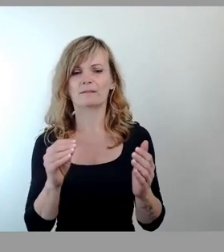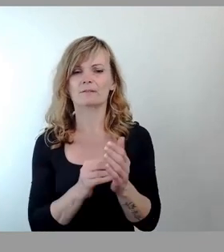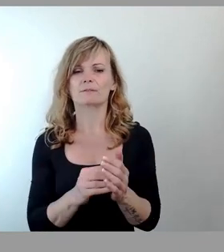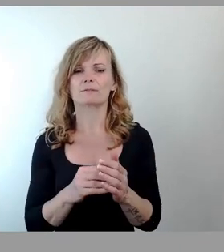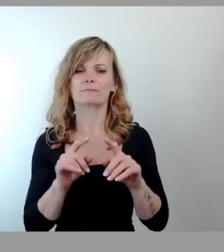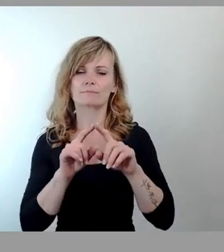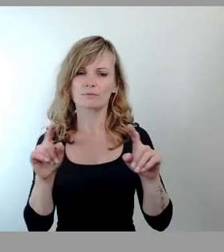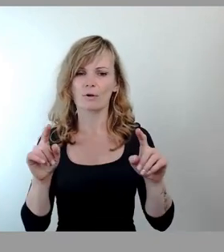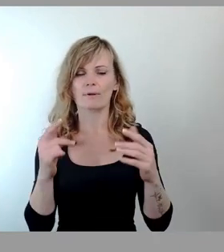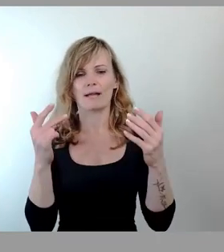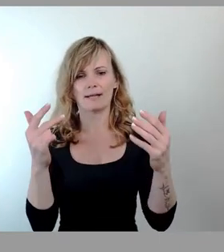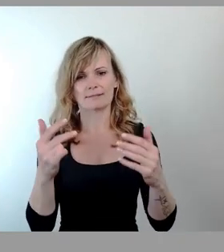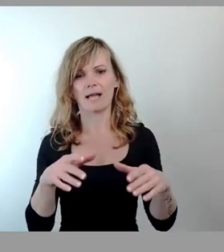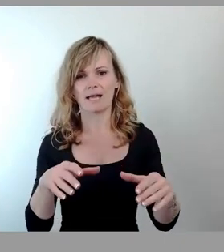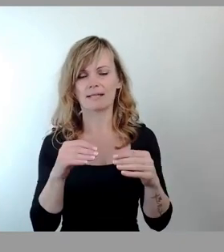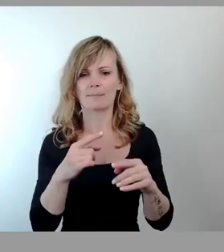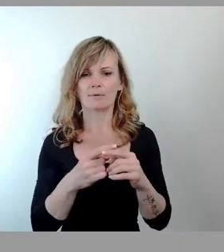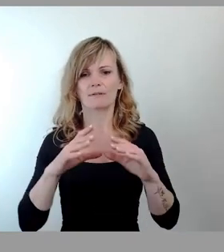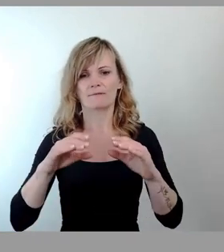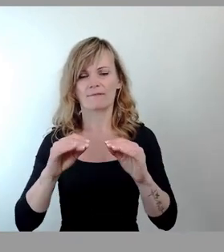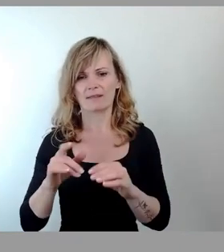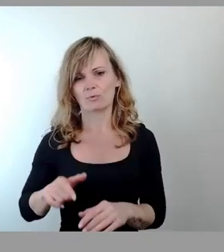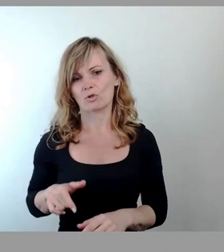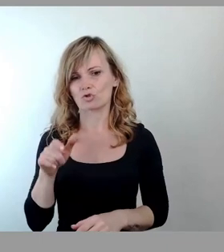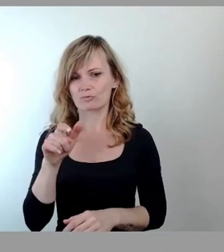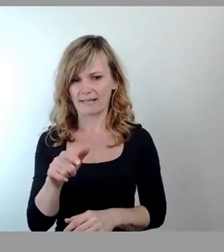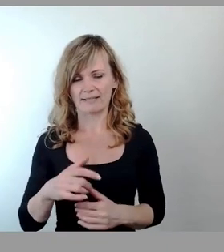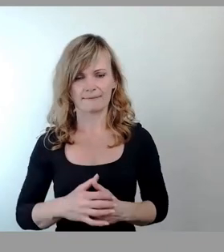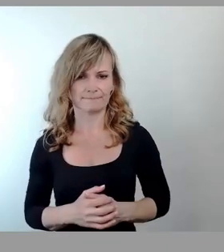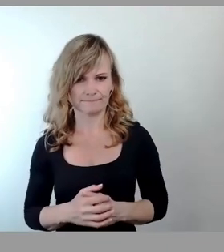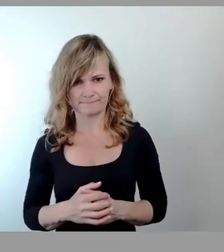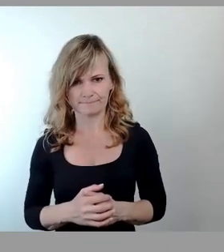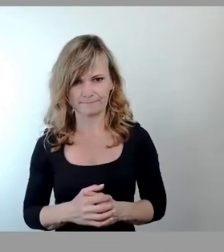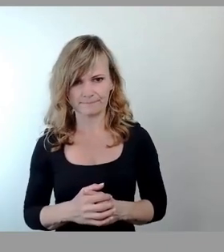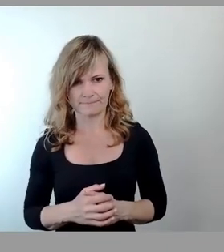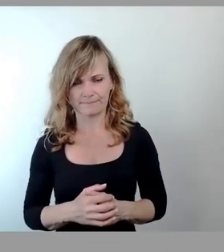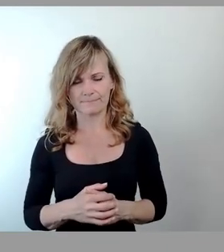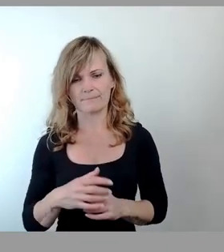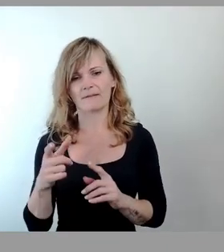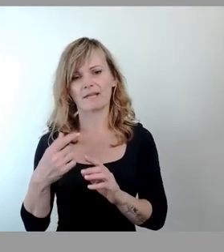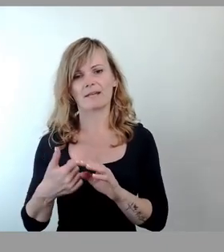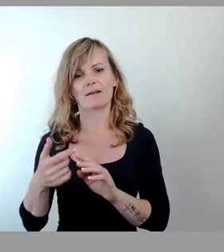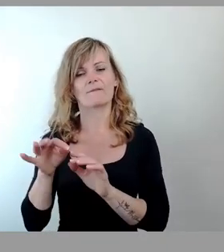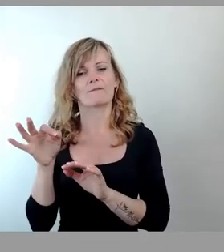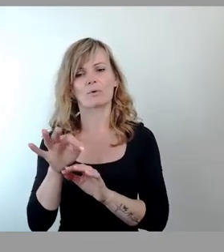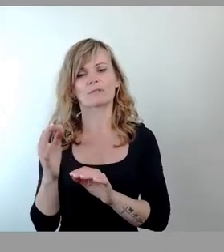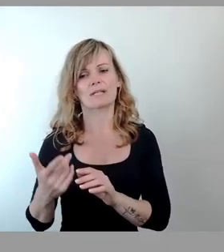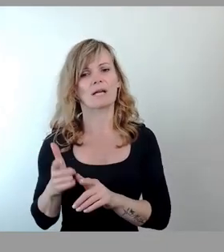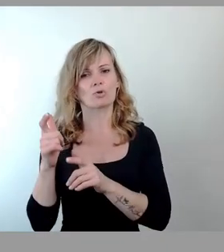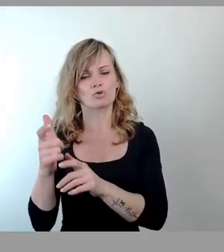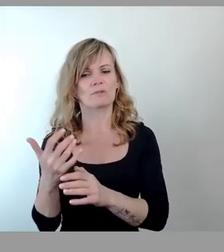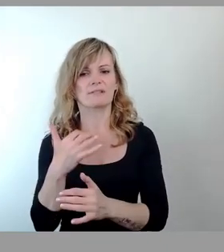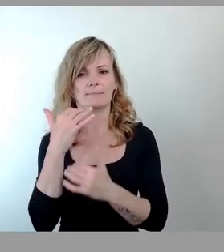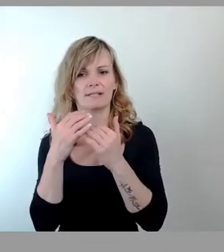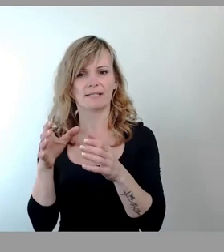ist die Annahme und Verwendung der Spenden. Hier stelle ich den federführenden Ausschussbericht Finanzen zur Abstimmung. Wer hier